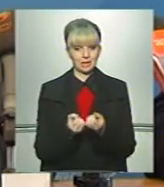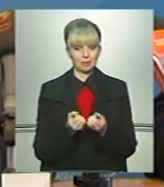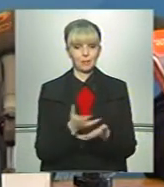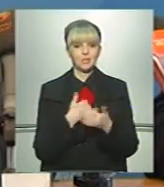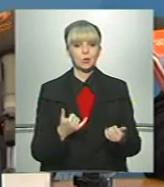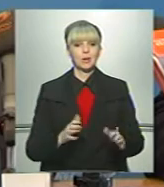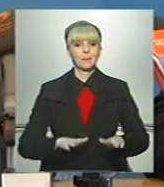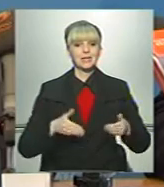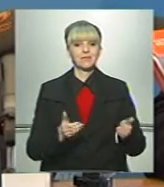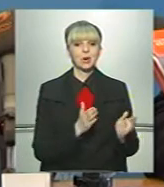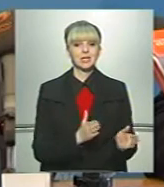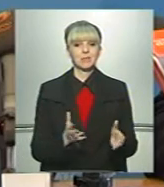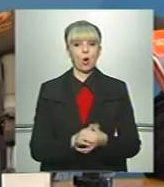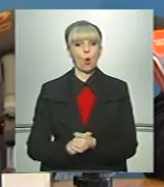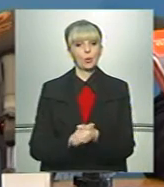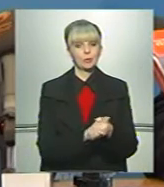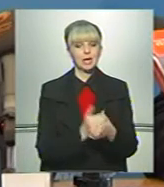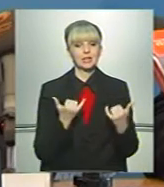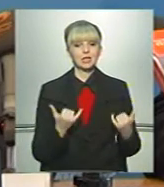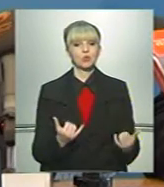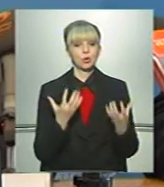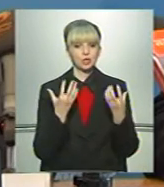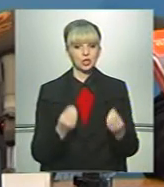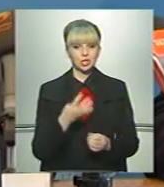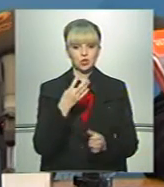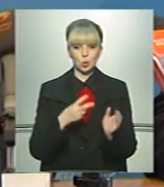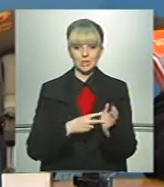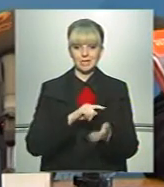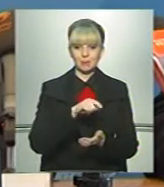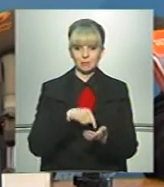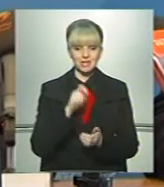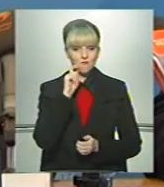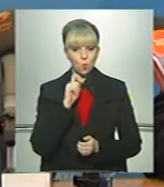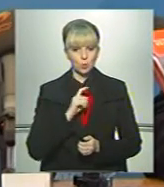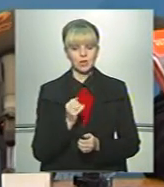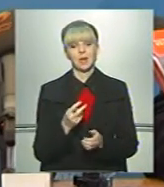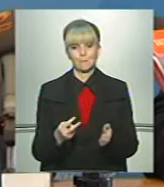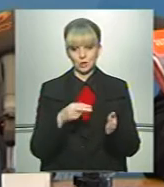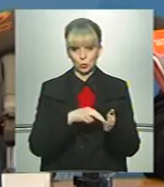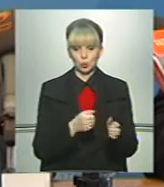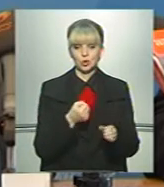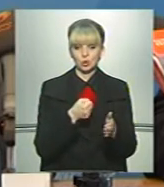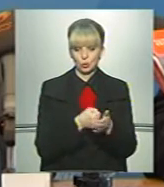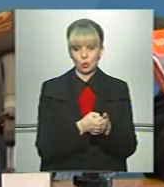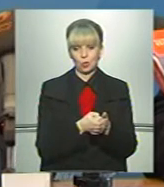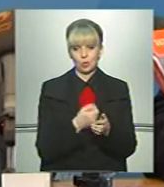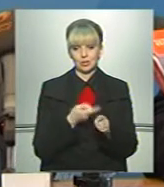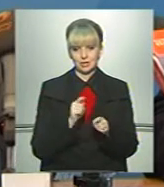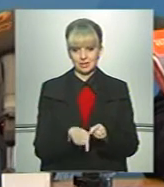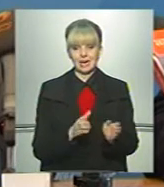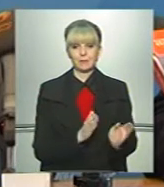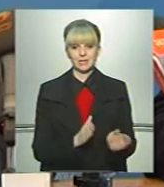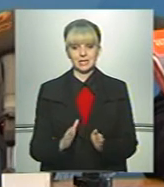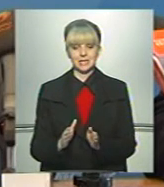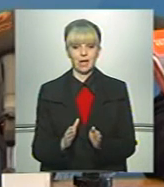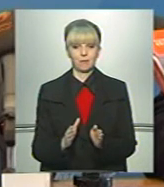сьогодні представляємо систему, яка об'єднала на сьогоднішній день 47 міст в Україні, які підключені до цієї системи.